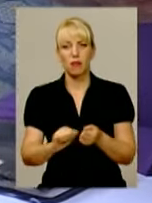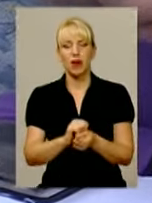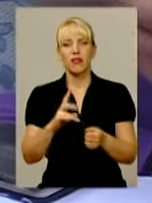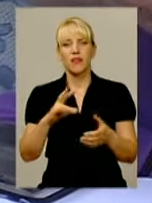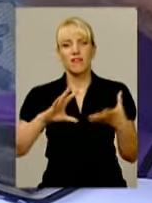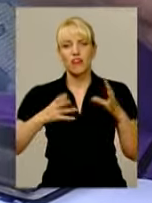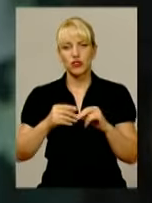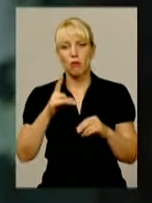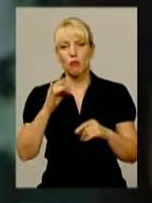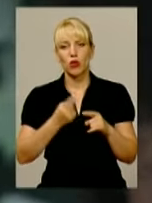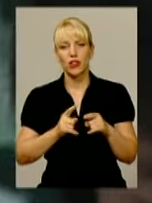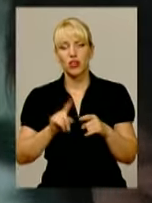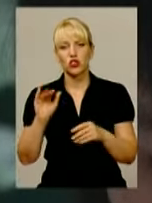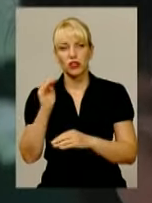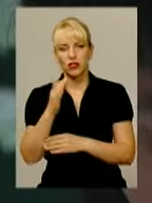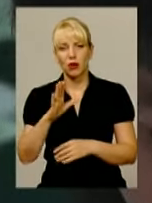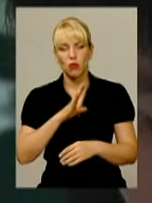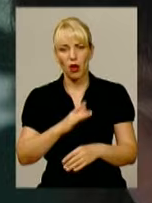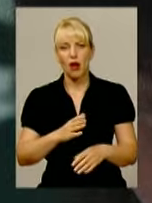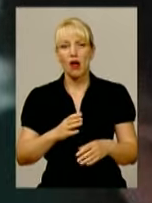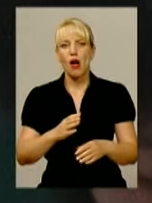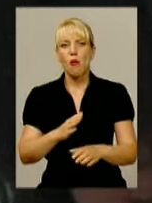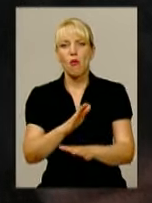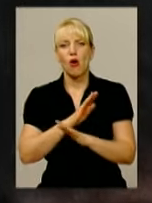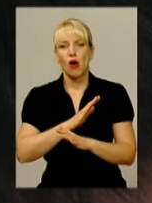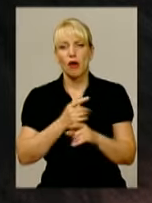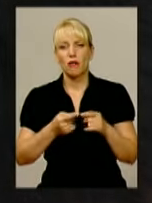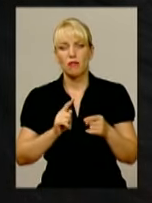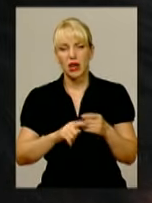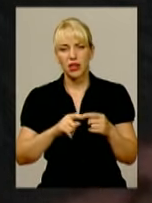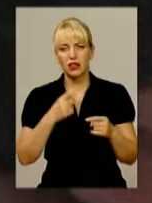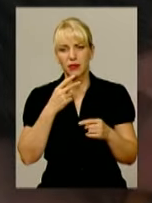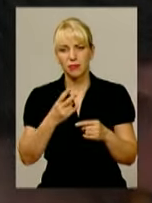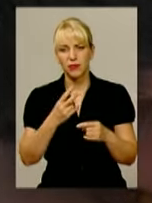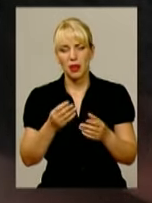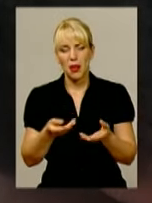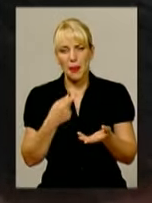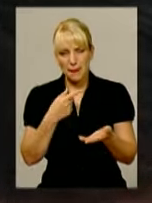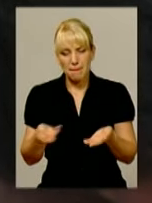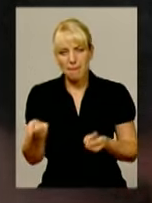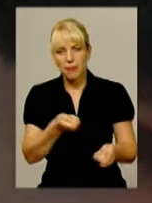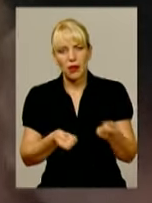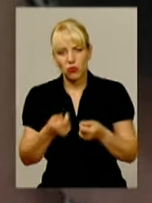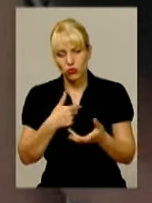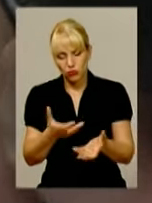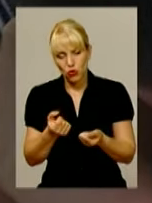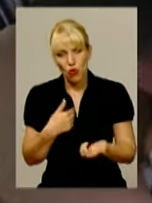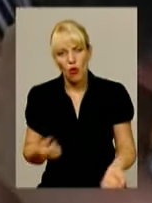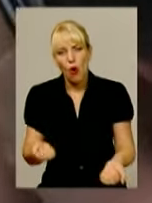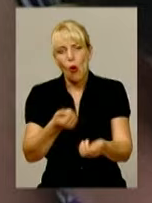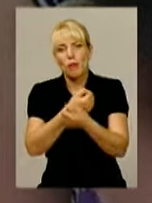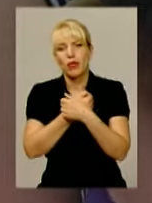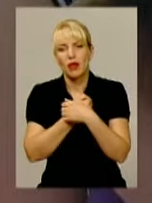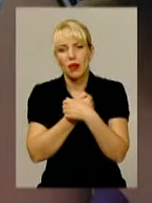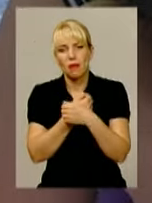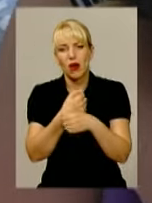що дитина померла. Я беру ці пельонки, носочки до себе, отак от німаю і плачу. І просто кажу,